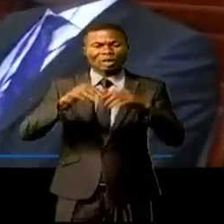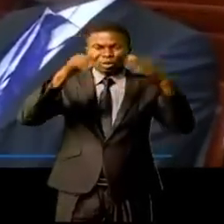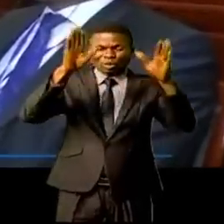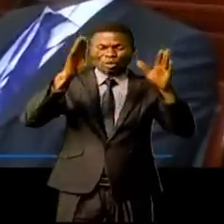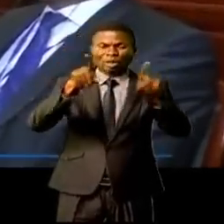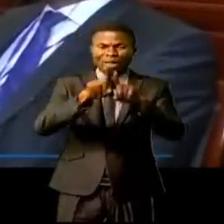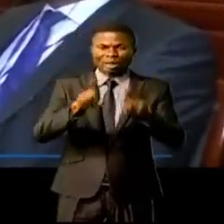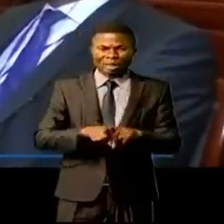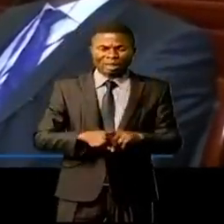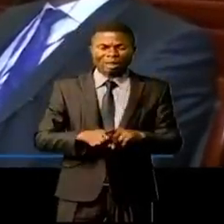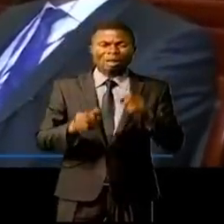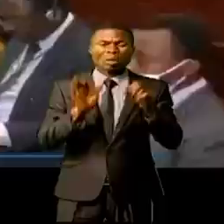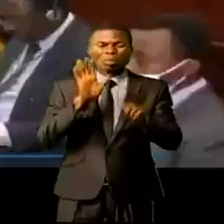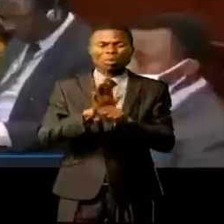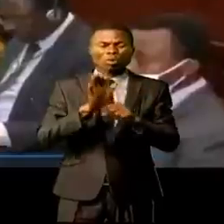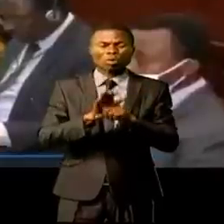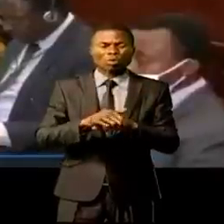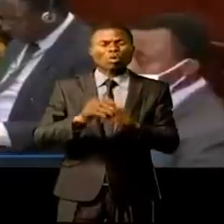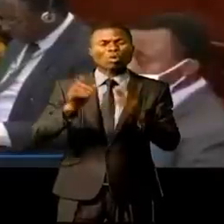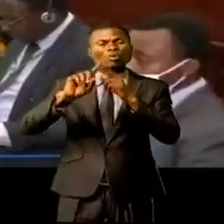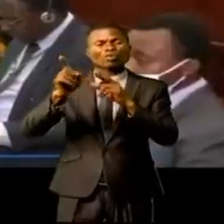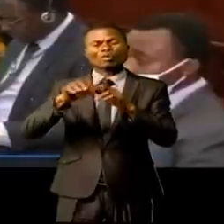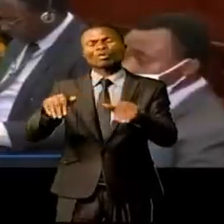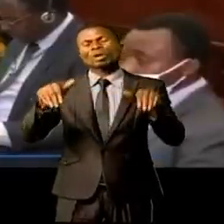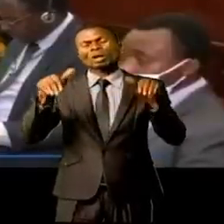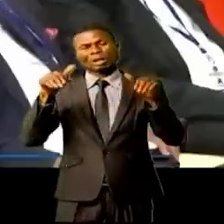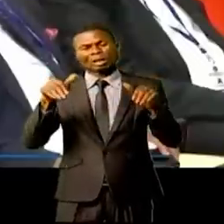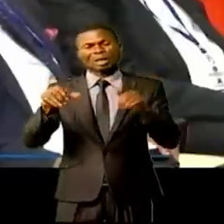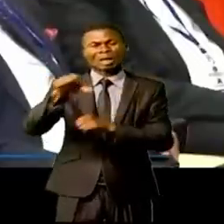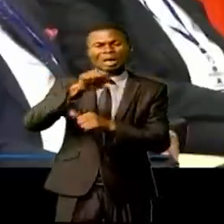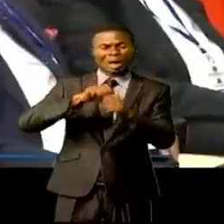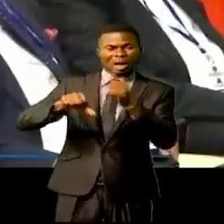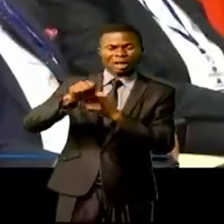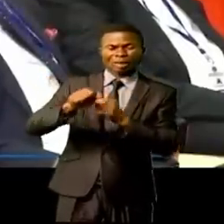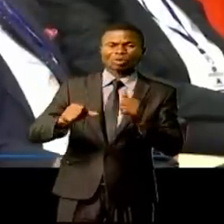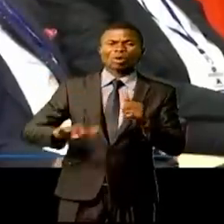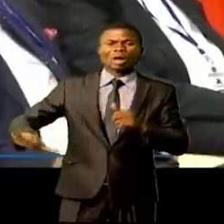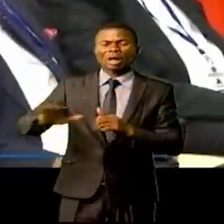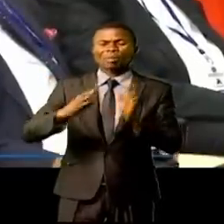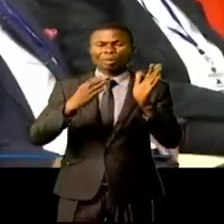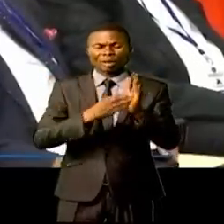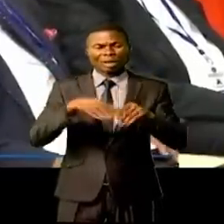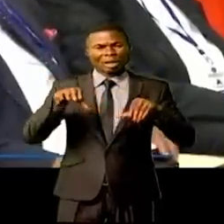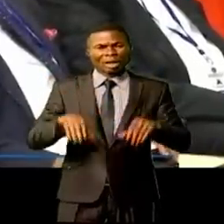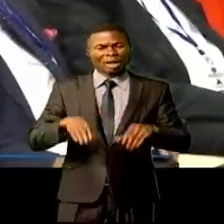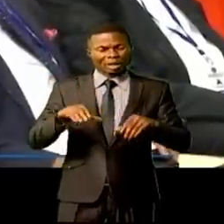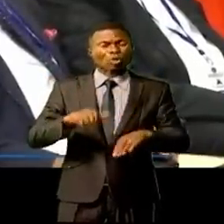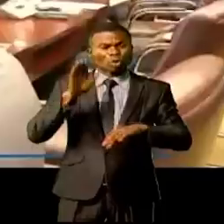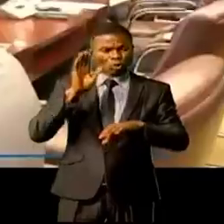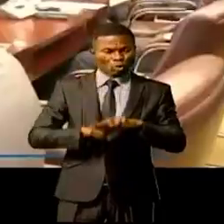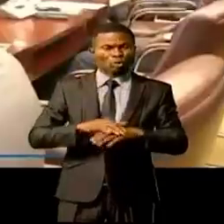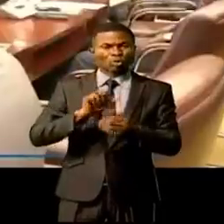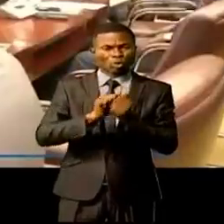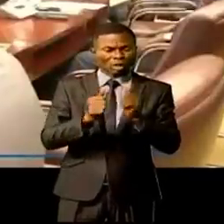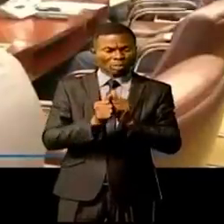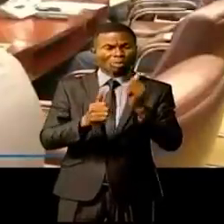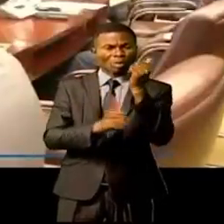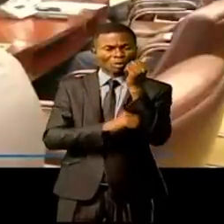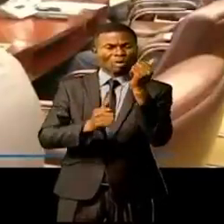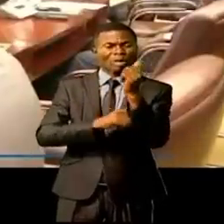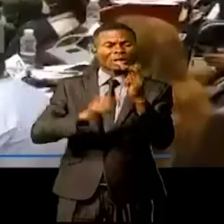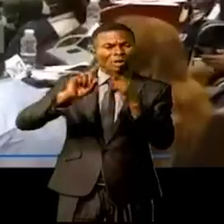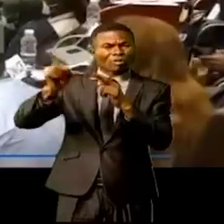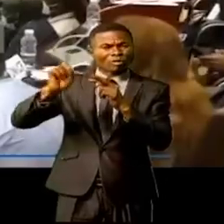aussi des milliers de réfugiés externes. Entouré de neuf pays voisins, les Congos n'est pas épargné de flux migratoires. A